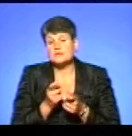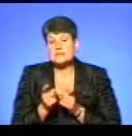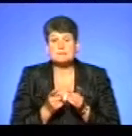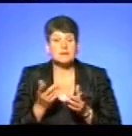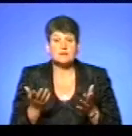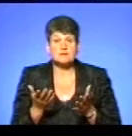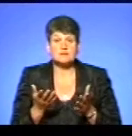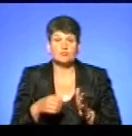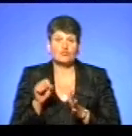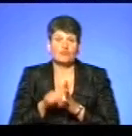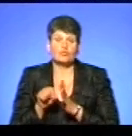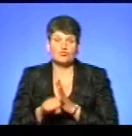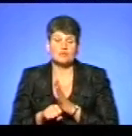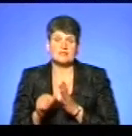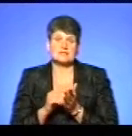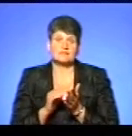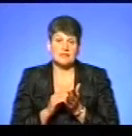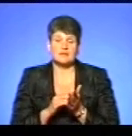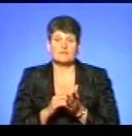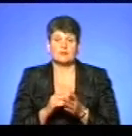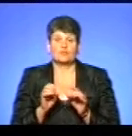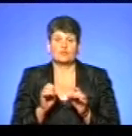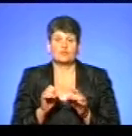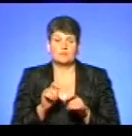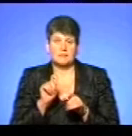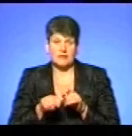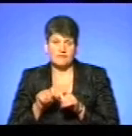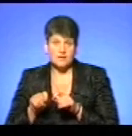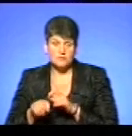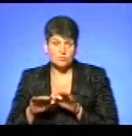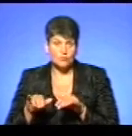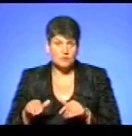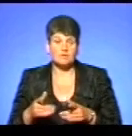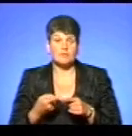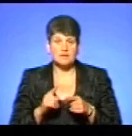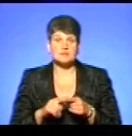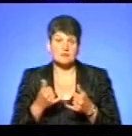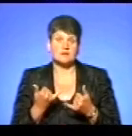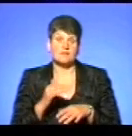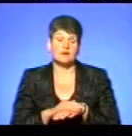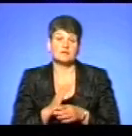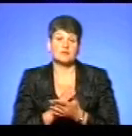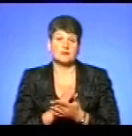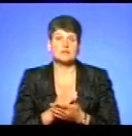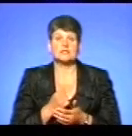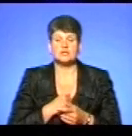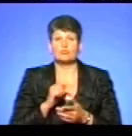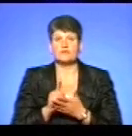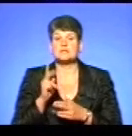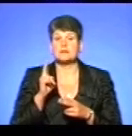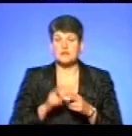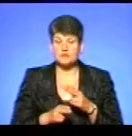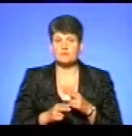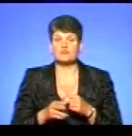й зрештою туди побиті, ті своїнні будуть всі, вони будуть піддані і досліджені. Але що такий, наразі такий є факт. На жаль, мусимо завершувати,